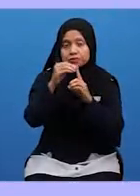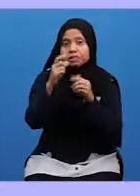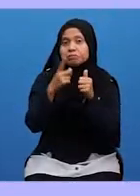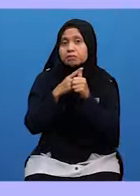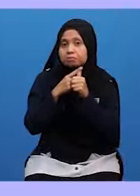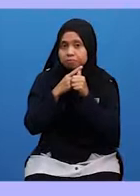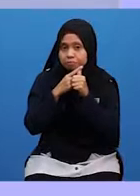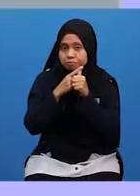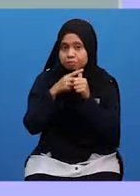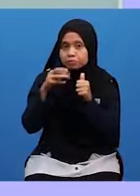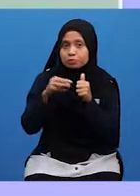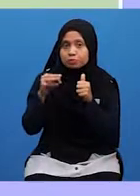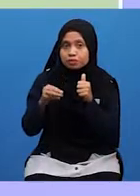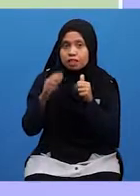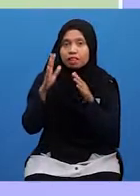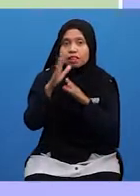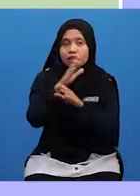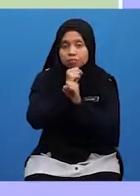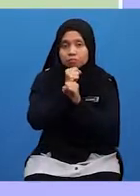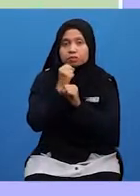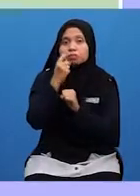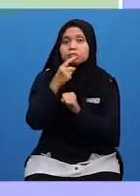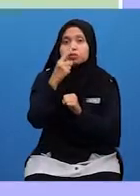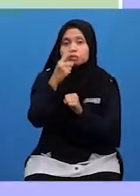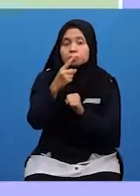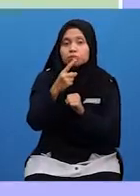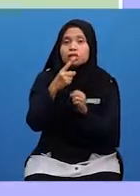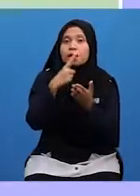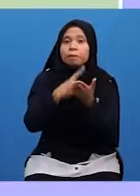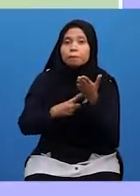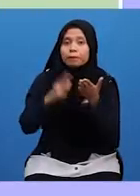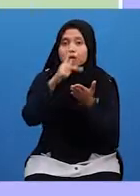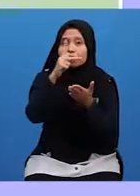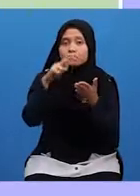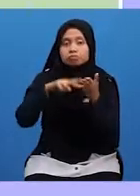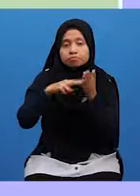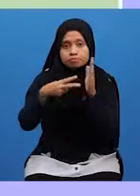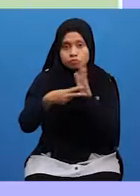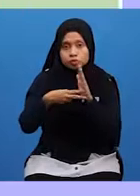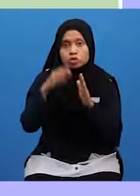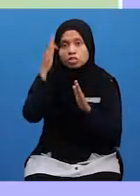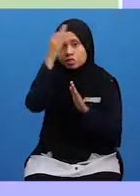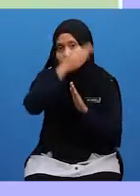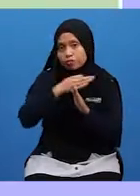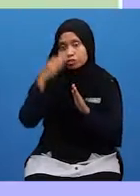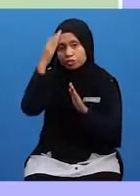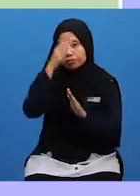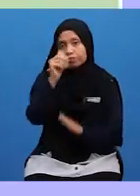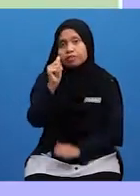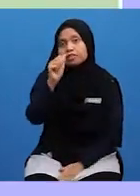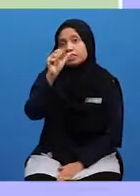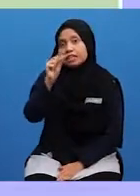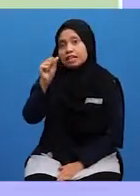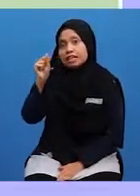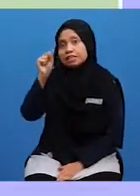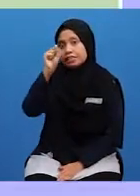Murid-murid dapat menyebut apakah maksud sifat as-siddiq Nabi